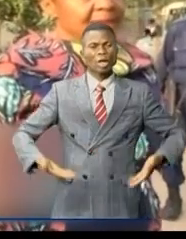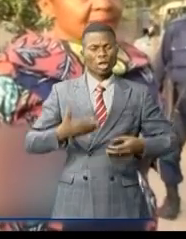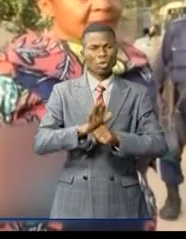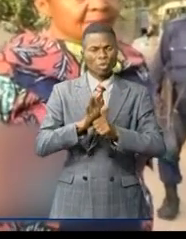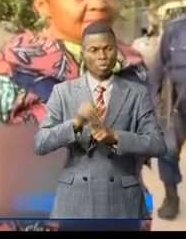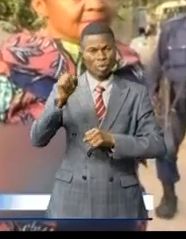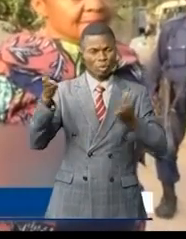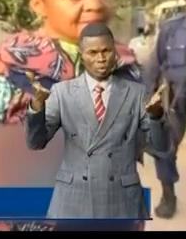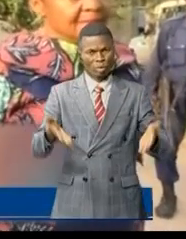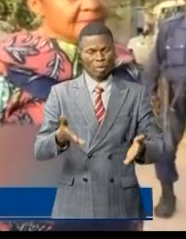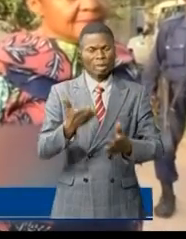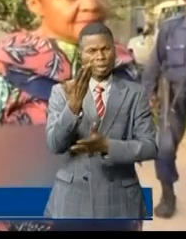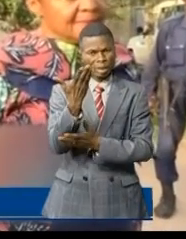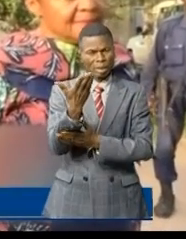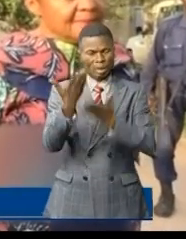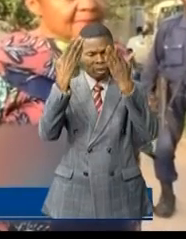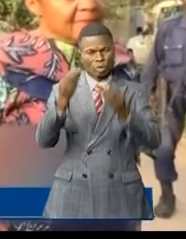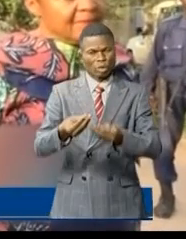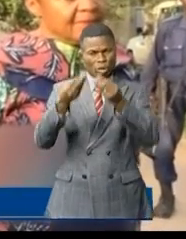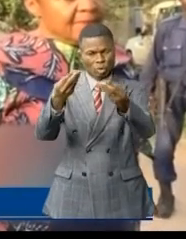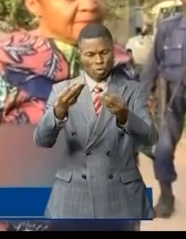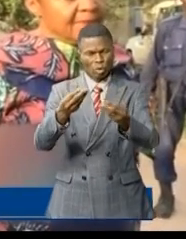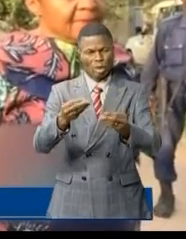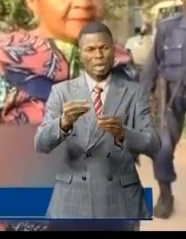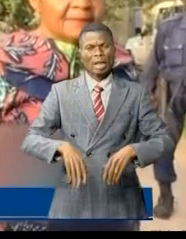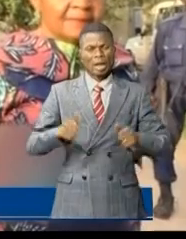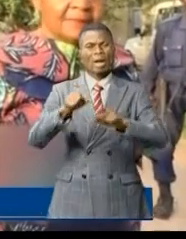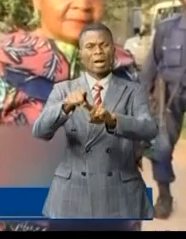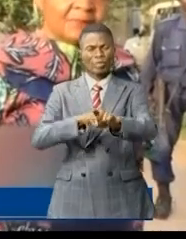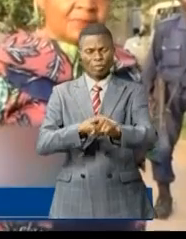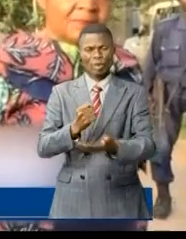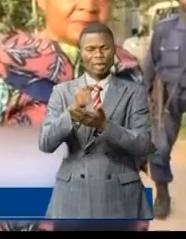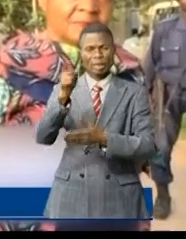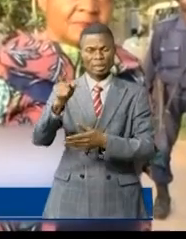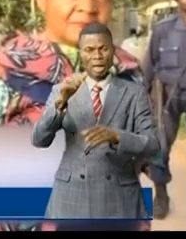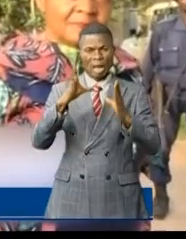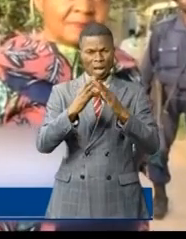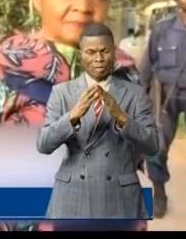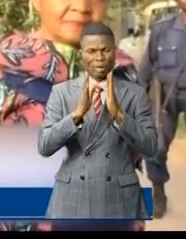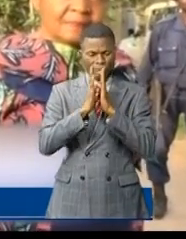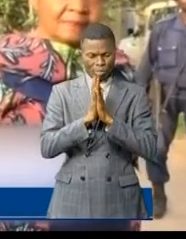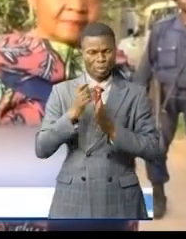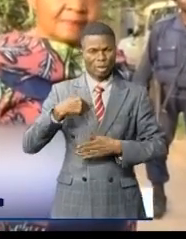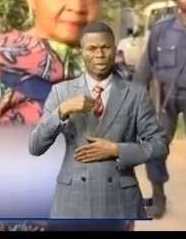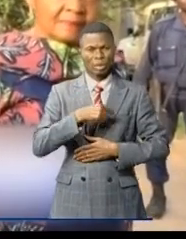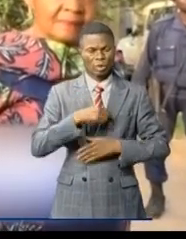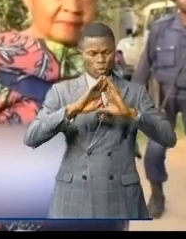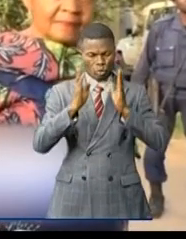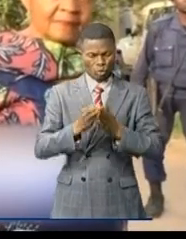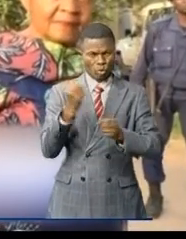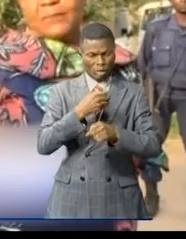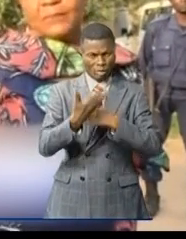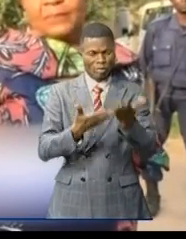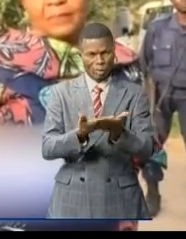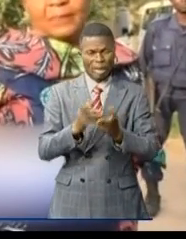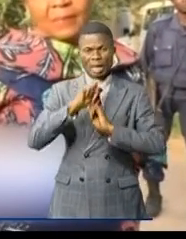Nous prions pour elle que Dieu puisse l'aider. Avec nos prières, tout ce qu'elle est en train de